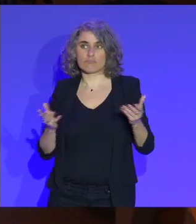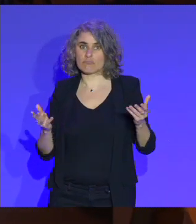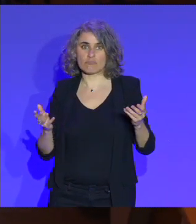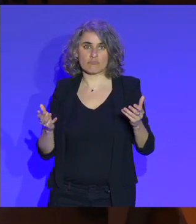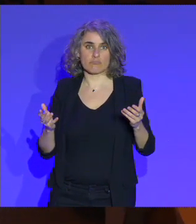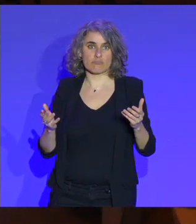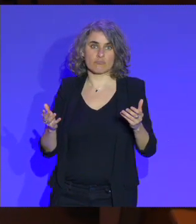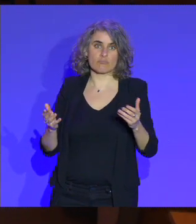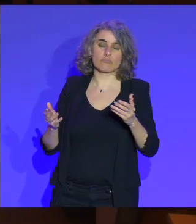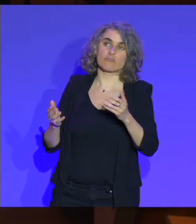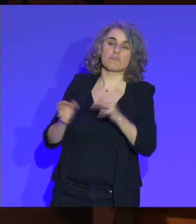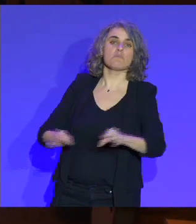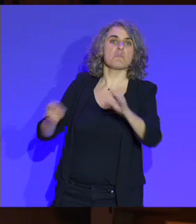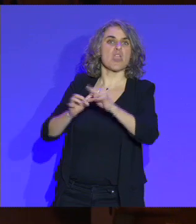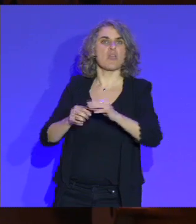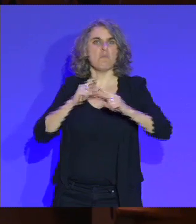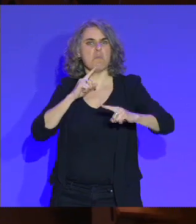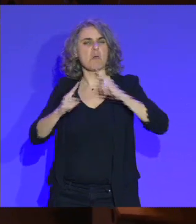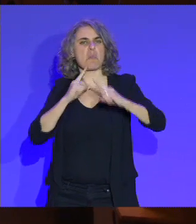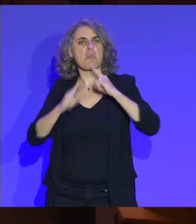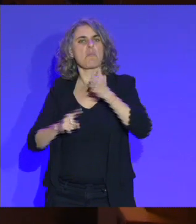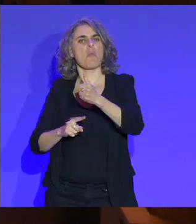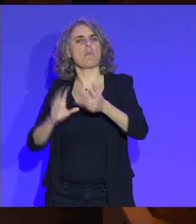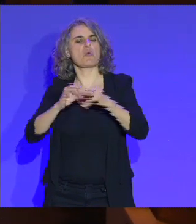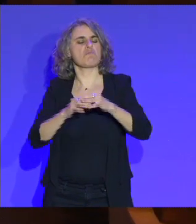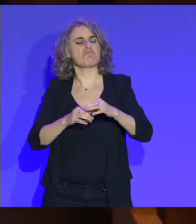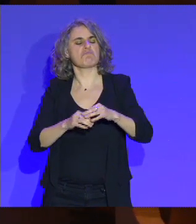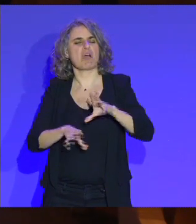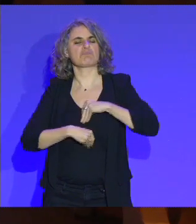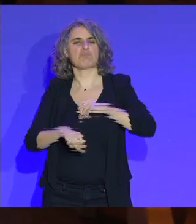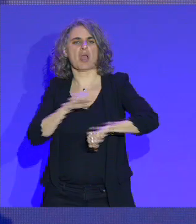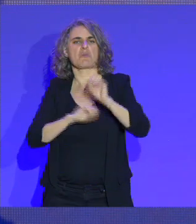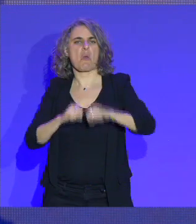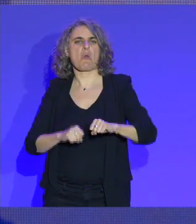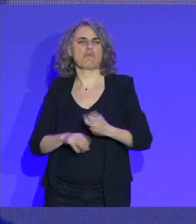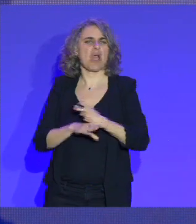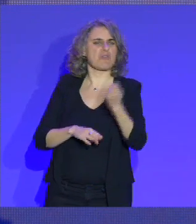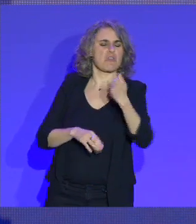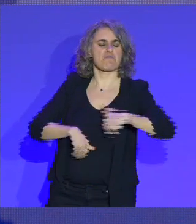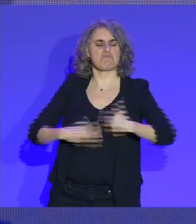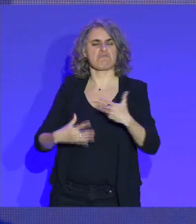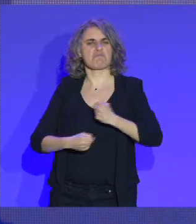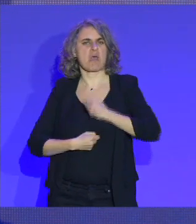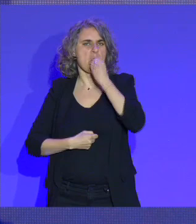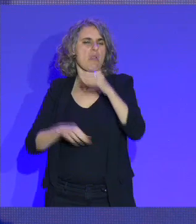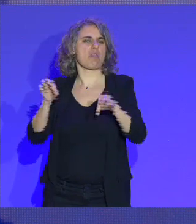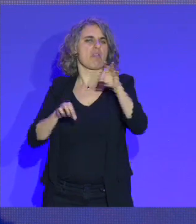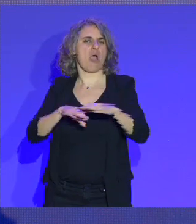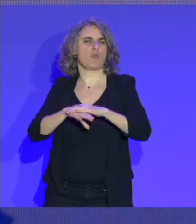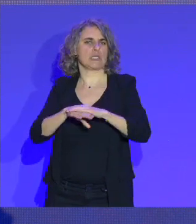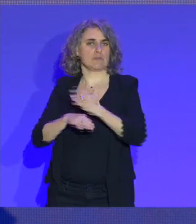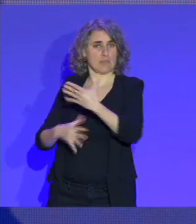qui assument d'organiser des Jeux olympiques, de prendre le risque financier et d'instrumentaliser le sport à des fins politiques.